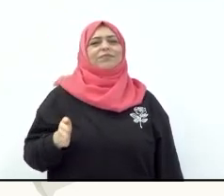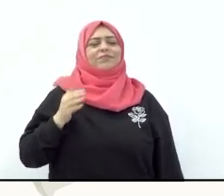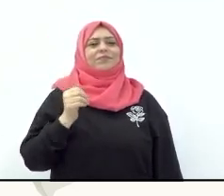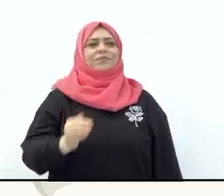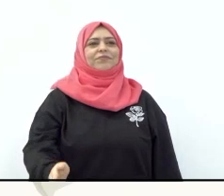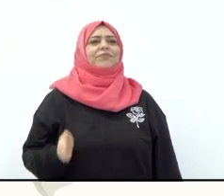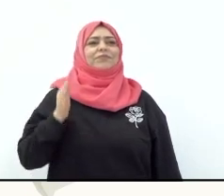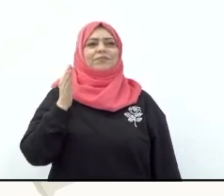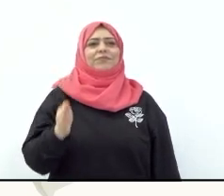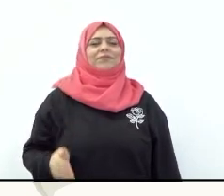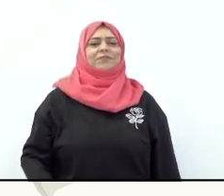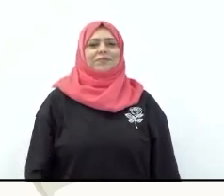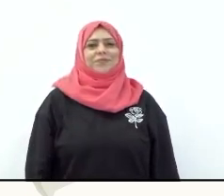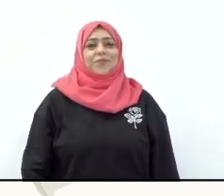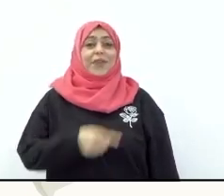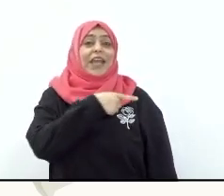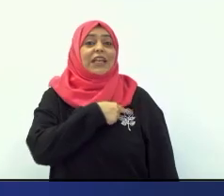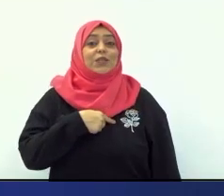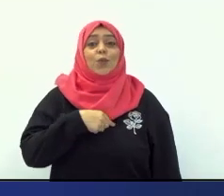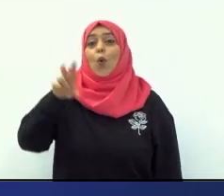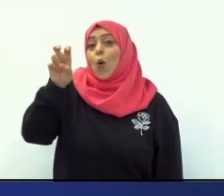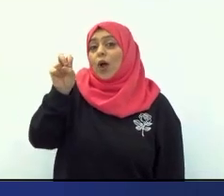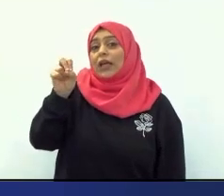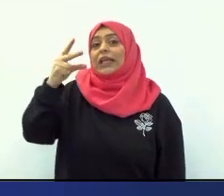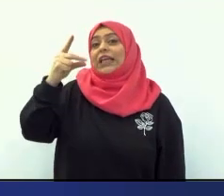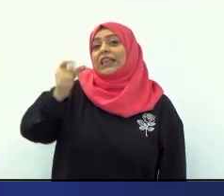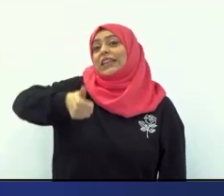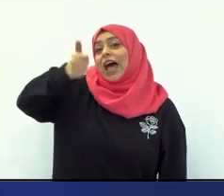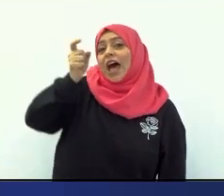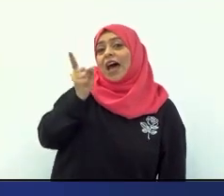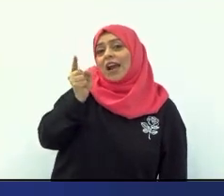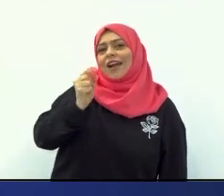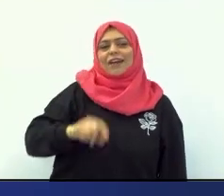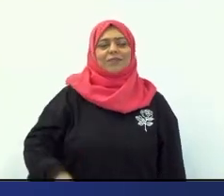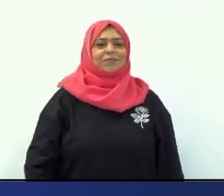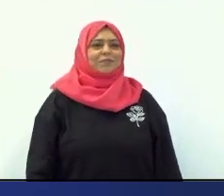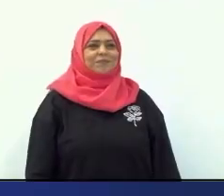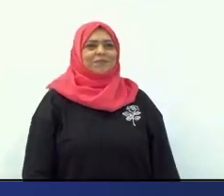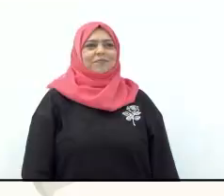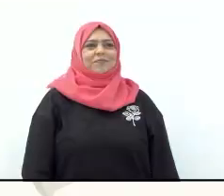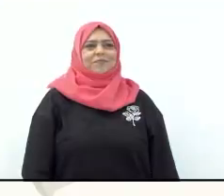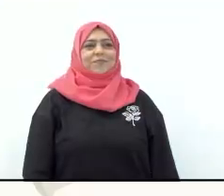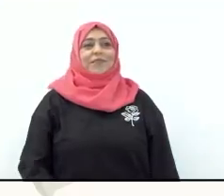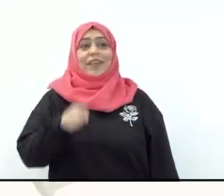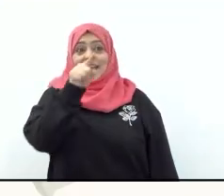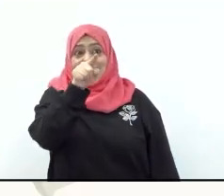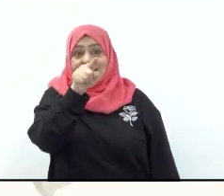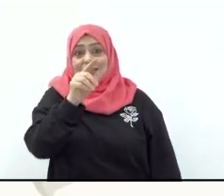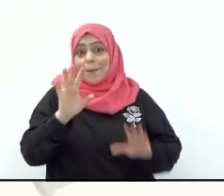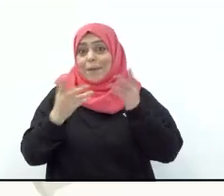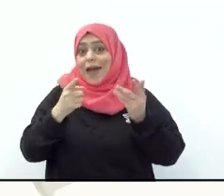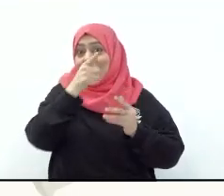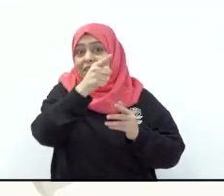إذن اسمه قطار وهذا صوته أما هذا؟